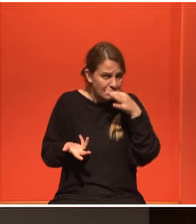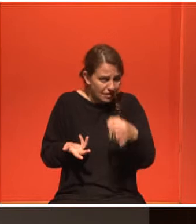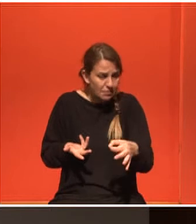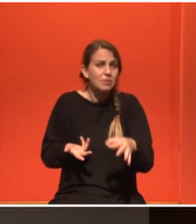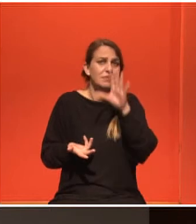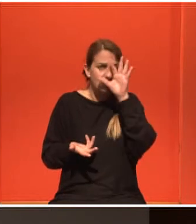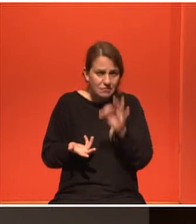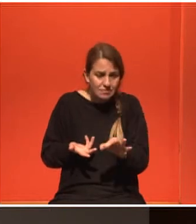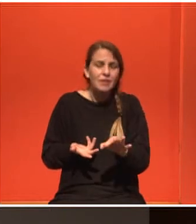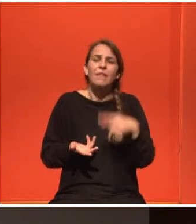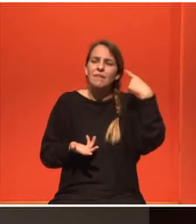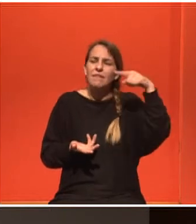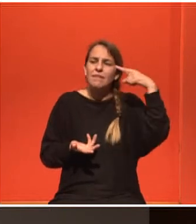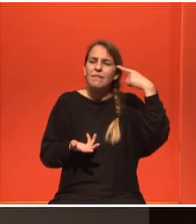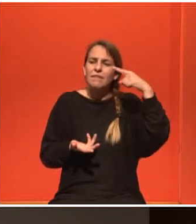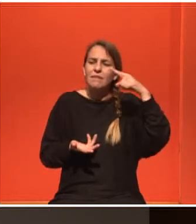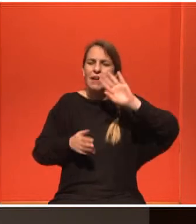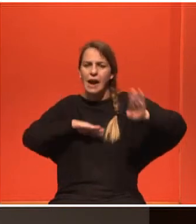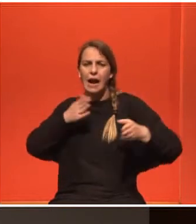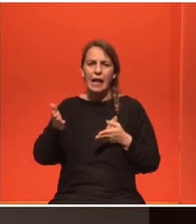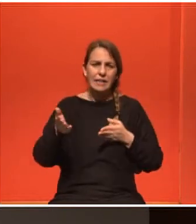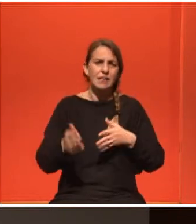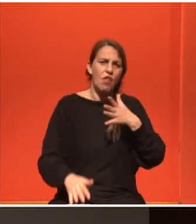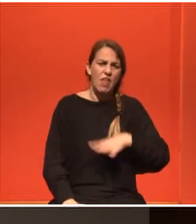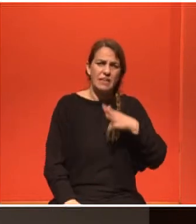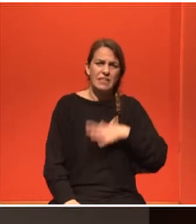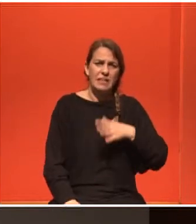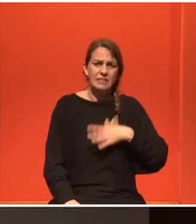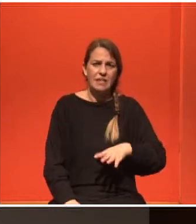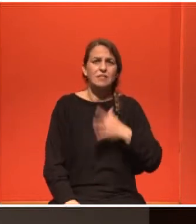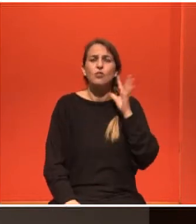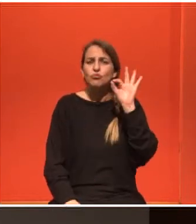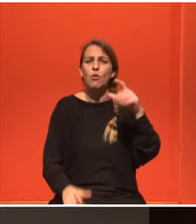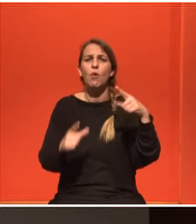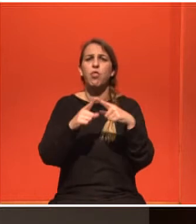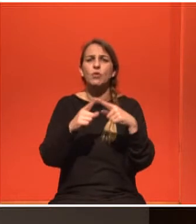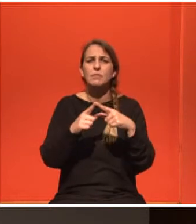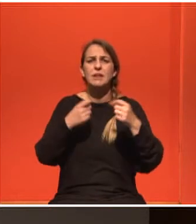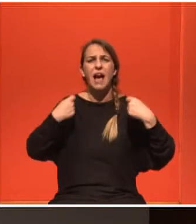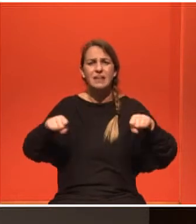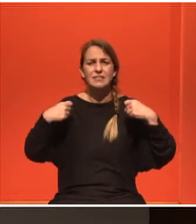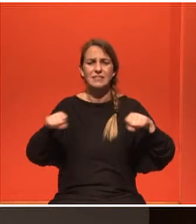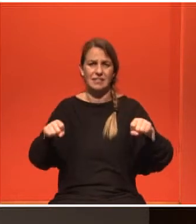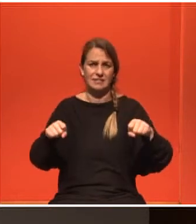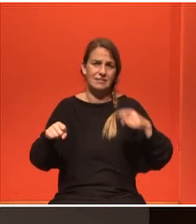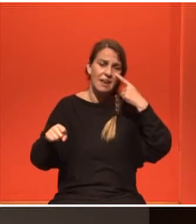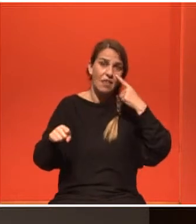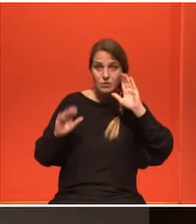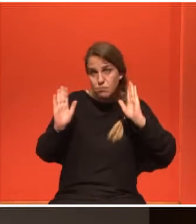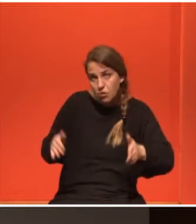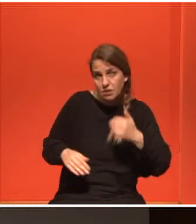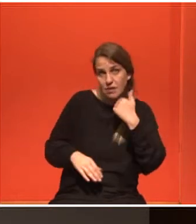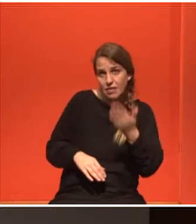πολύ ανυπομονησία ξανά στην αίθουσα για να δοκιμάσεις κάποιες κινητικές δεξιότητες τις οποίες